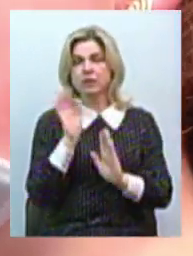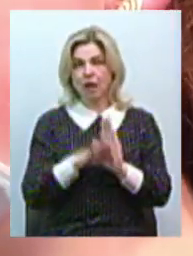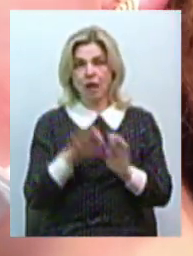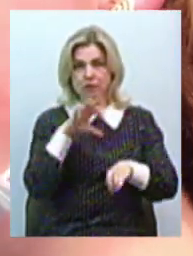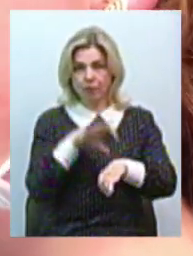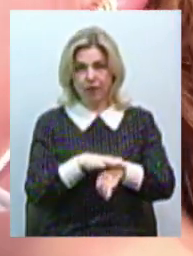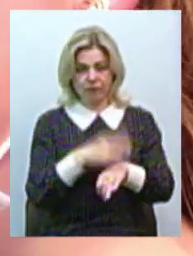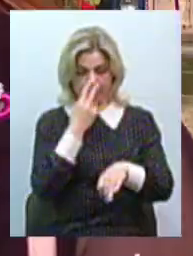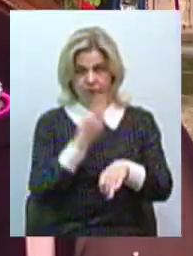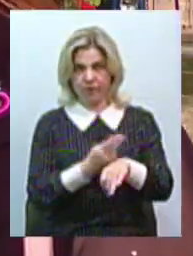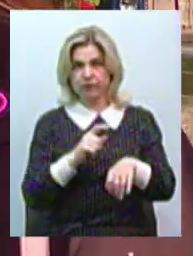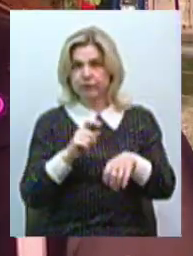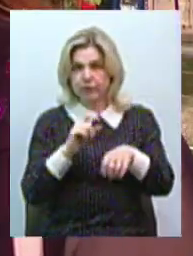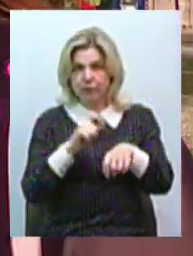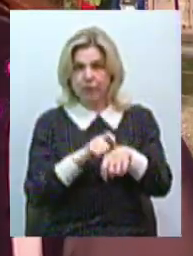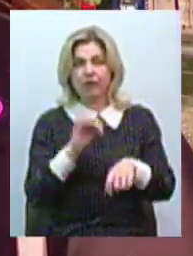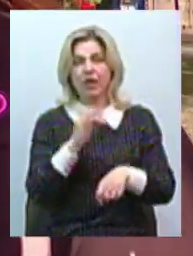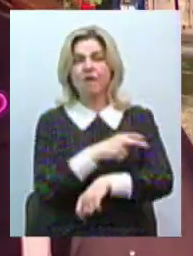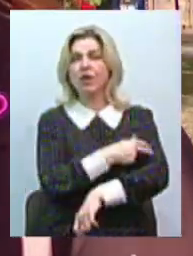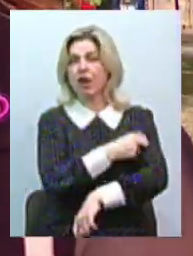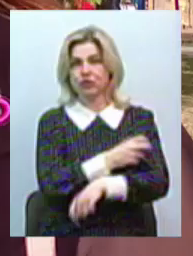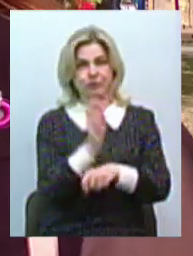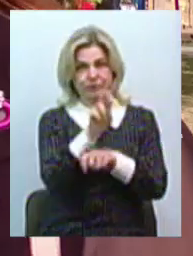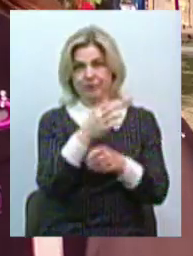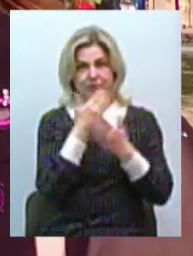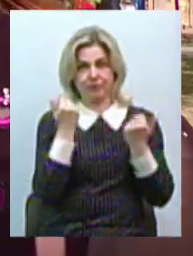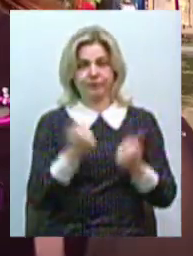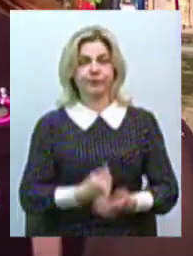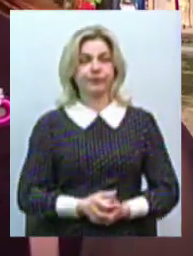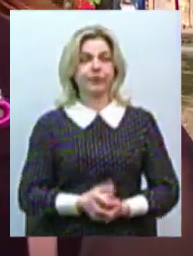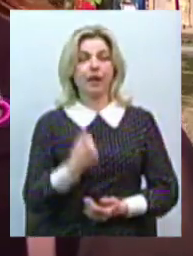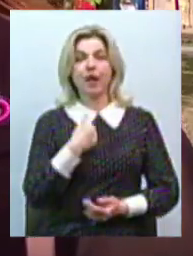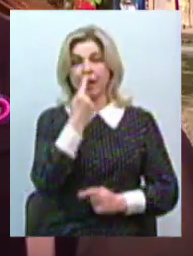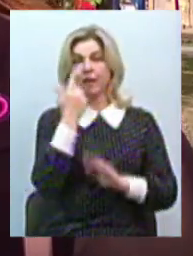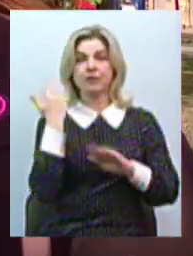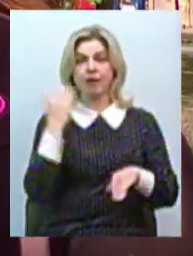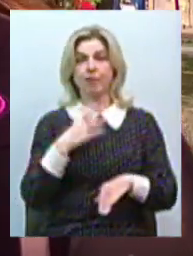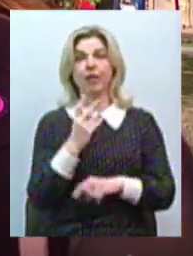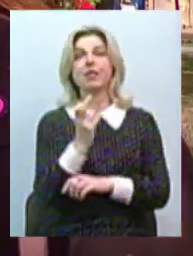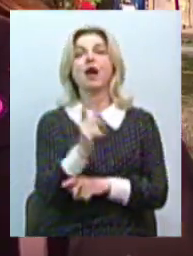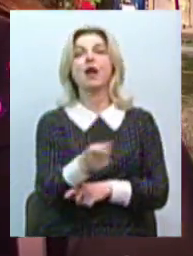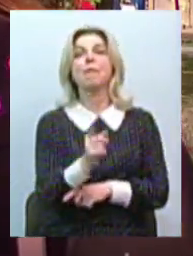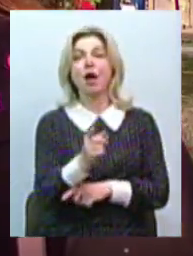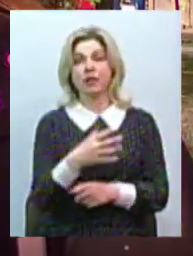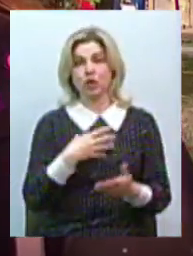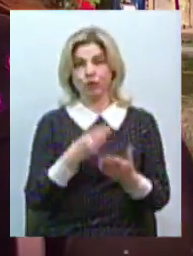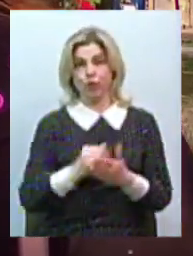помічає паразита. Тому до лікаря не звертається. Я якраз недавно була на рибалці зі своїми друзями,